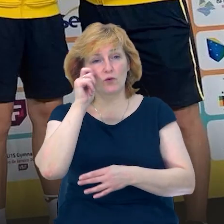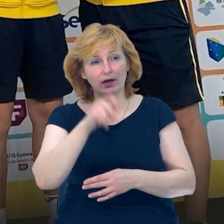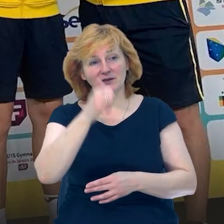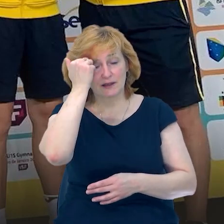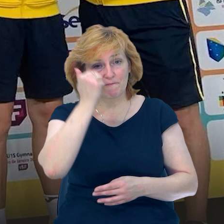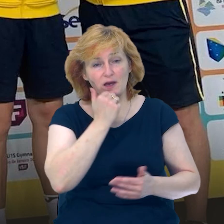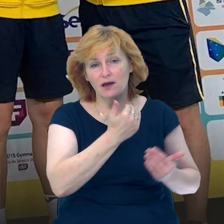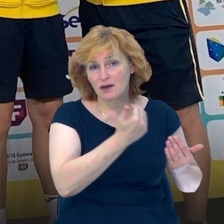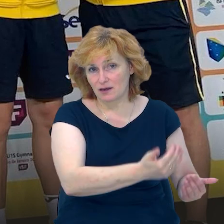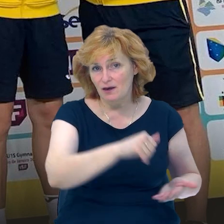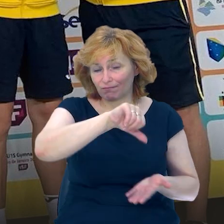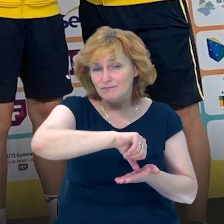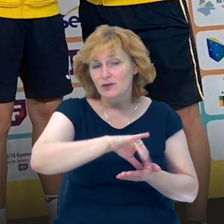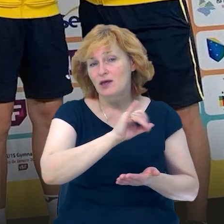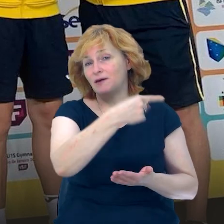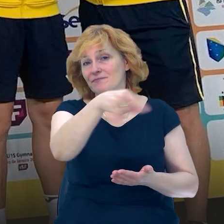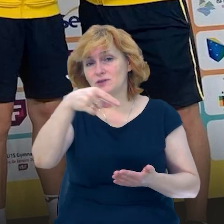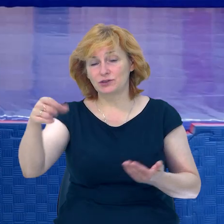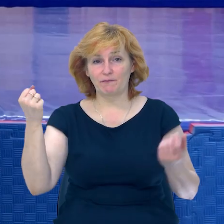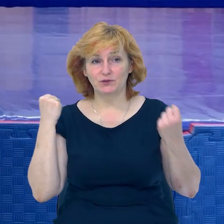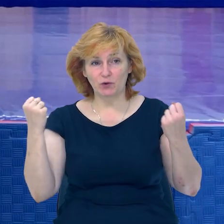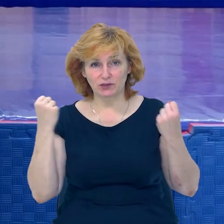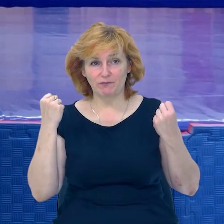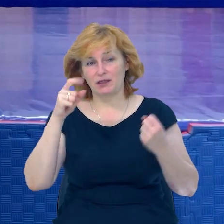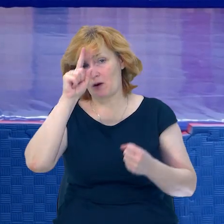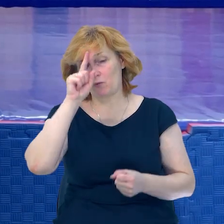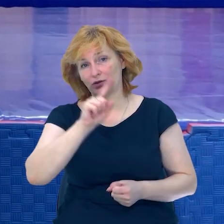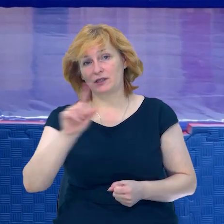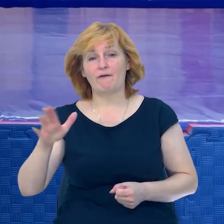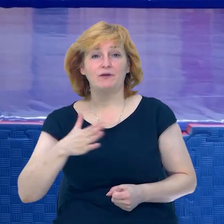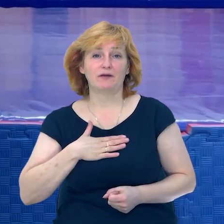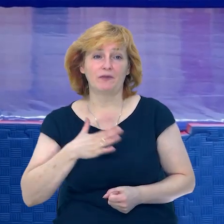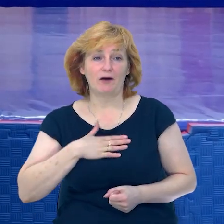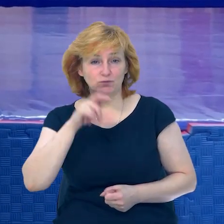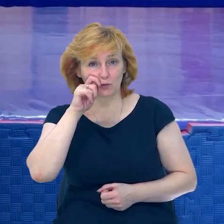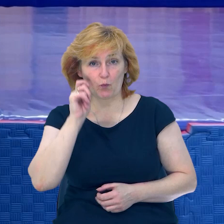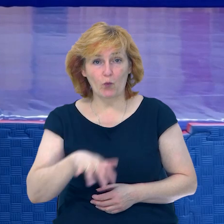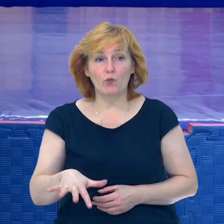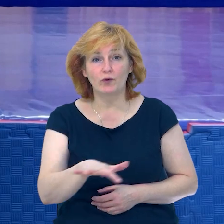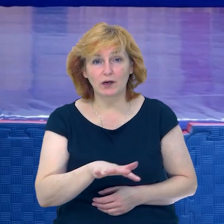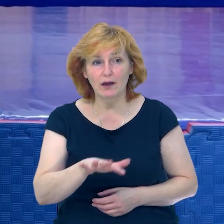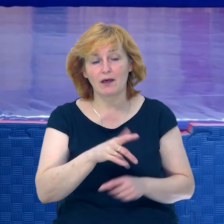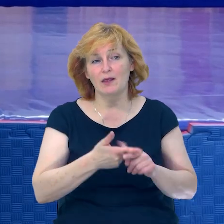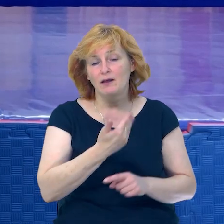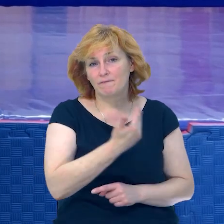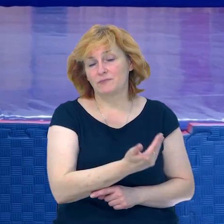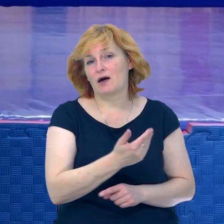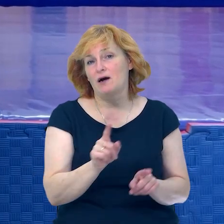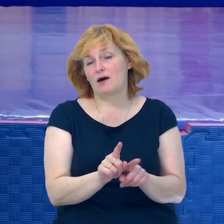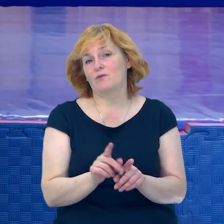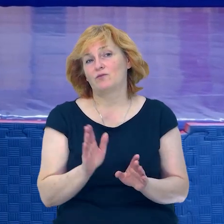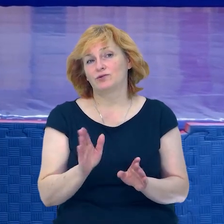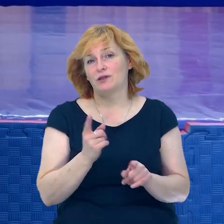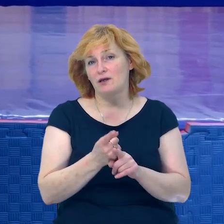спортсменам, які вичастували в цьому змаганні, їм на зв'язку проставили нашу країну. Це, я рахую, їхня також одна із